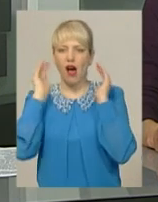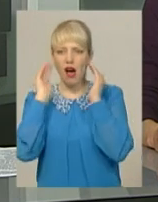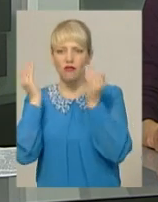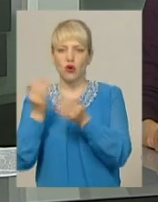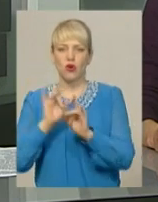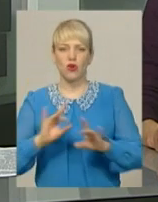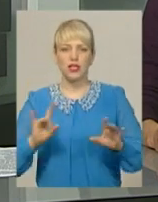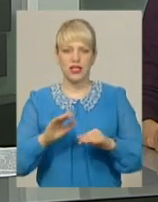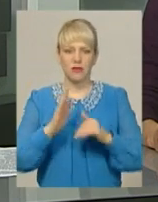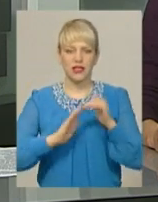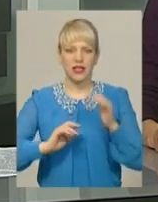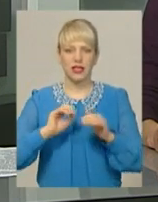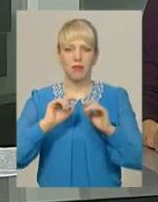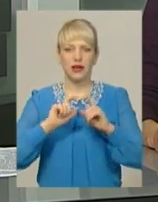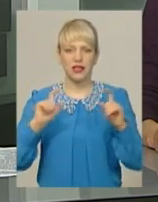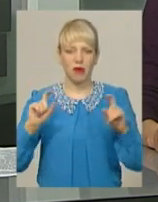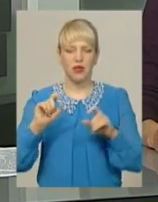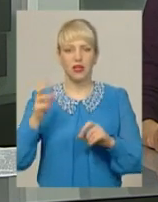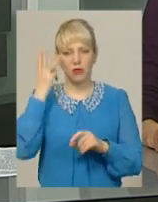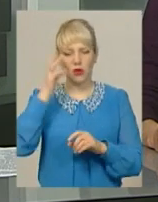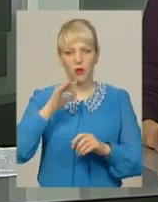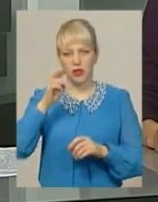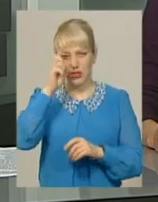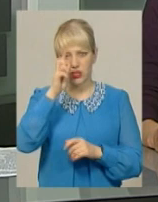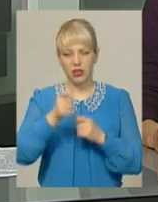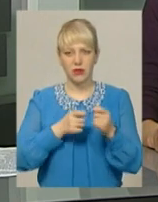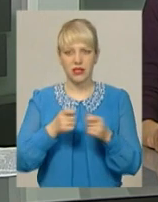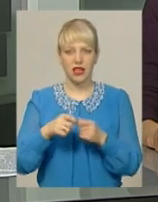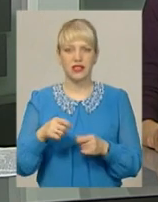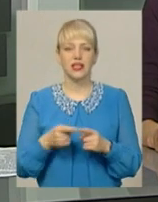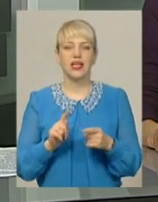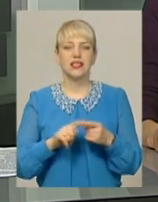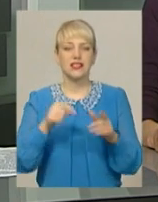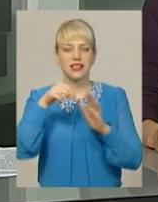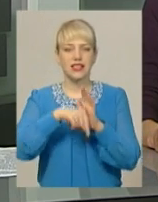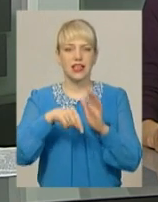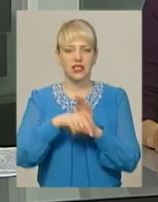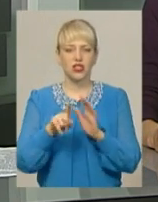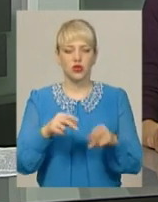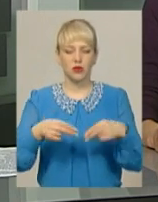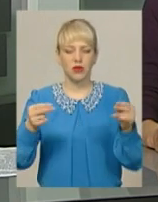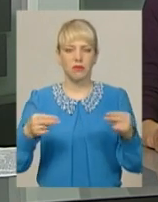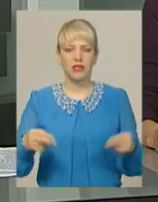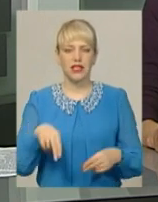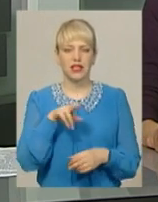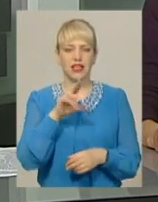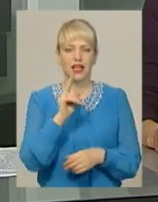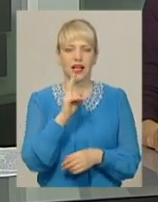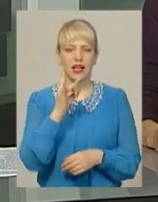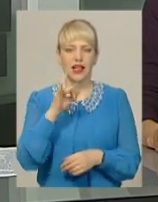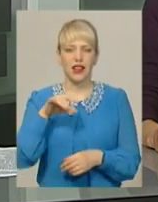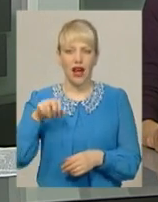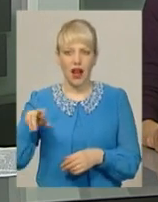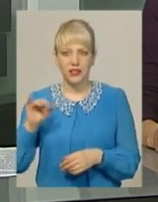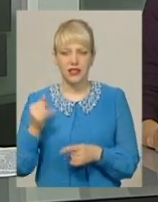спеціаліст Департаменту охорони здоров'я Хмельницької облдержадміністрації Ольга Трач. Це означає, що підписувати декларації з лікарями жителі цих